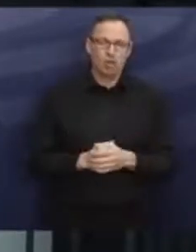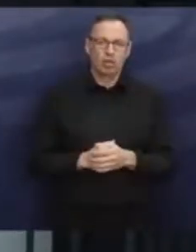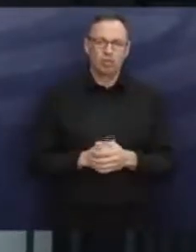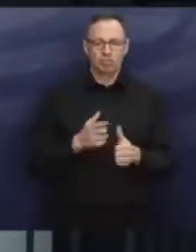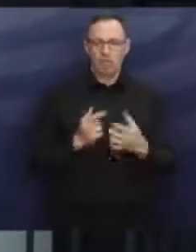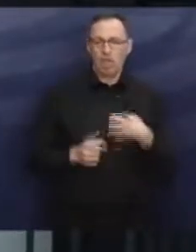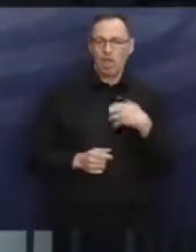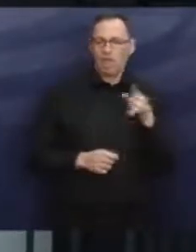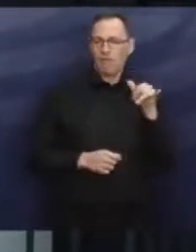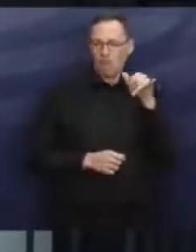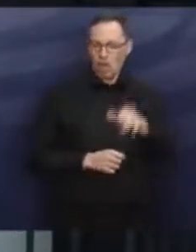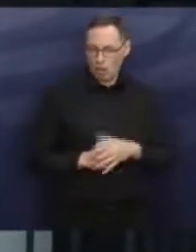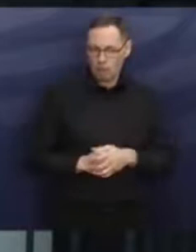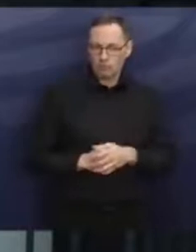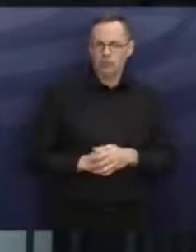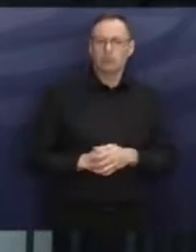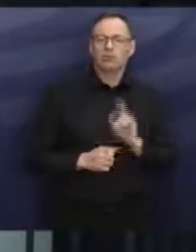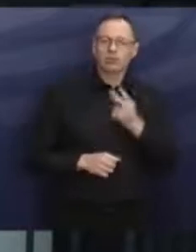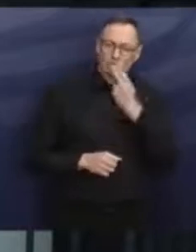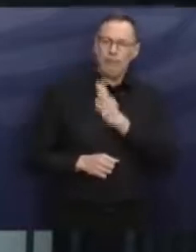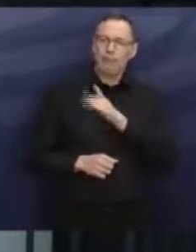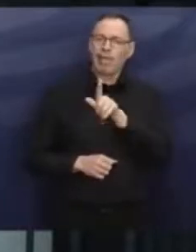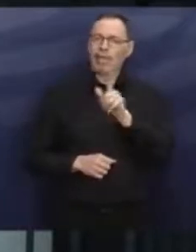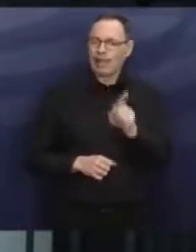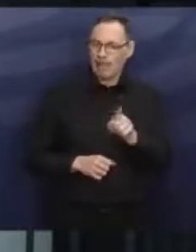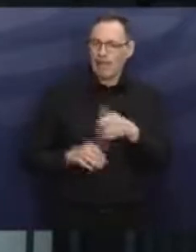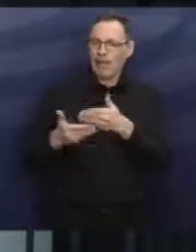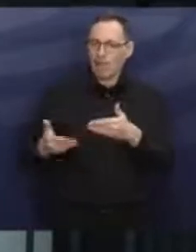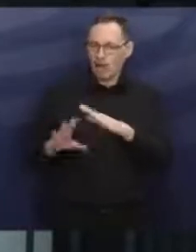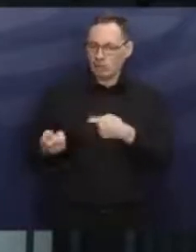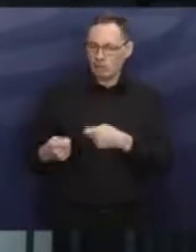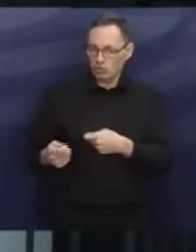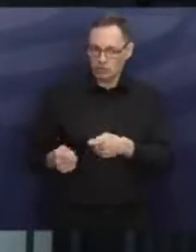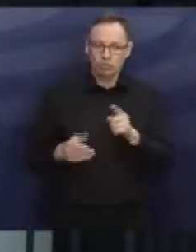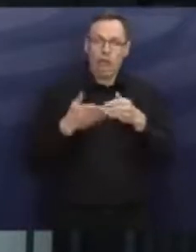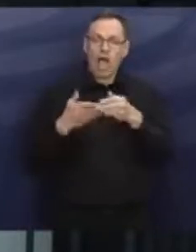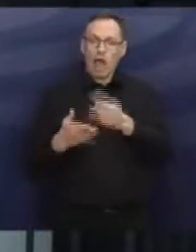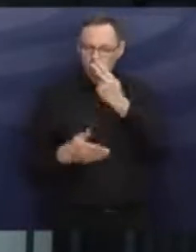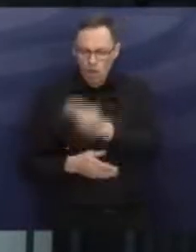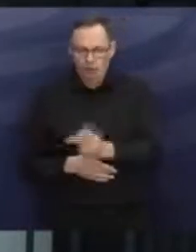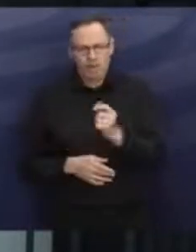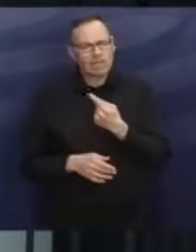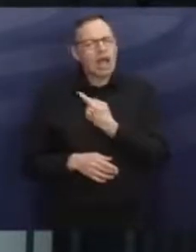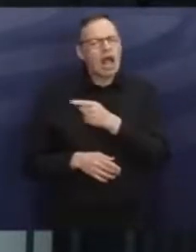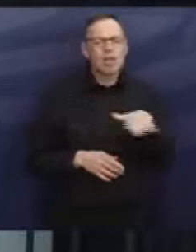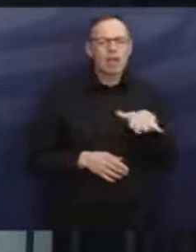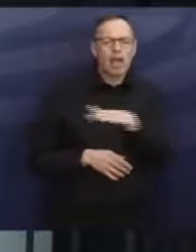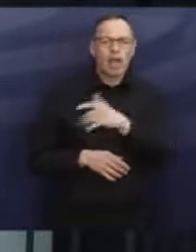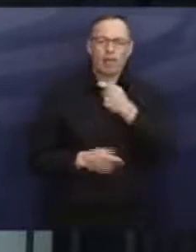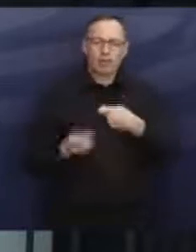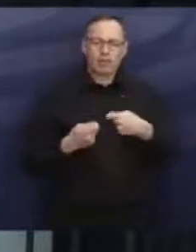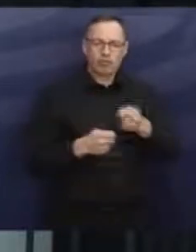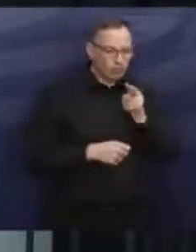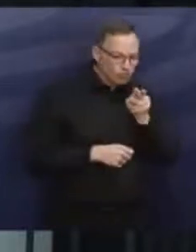Ärger am Flughafen, dann müssen wir zur BRG gucken, dann müssen wir zum Hafen gucken, dann müssen wir in fast alle Bereiche der bremischen